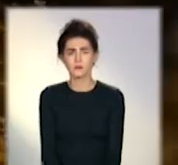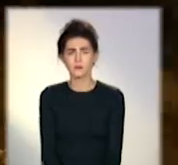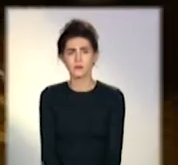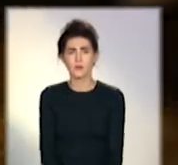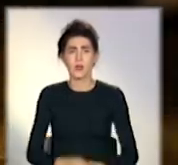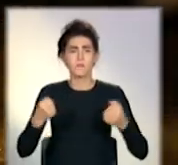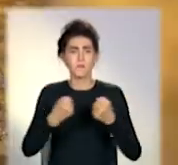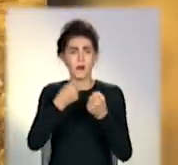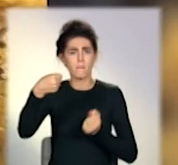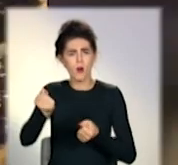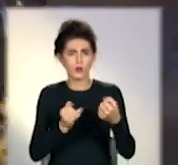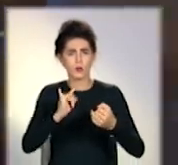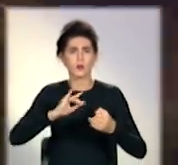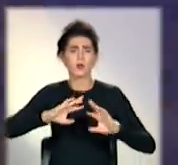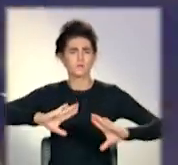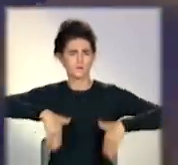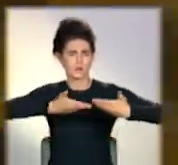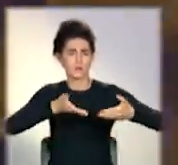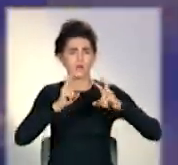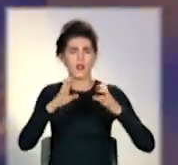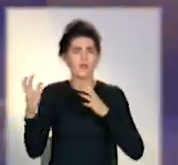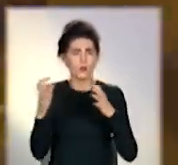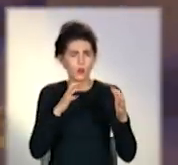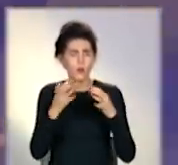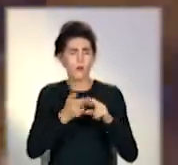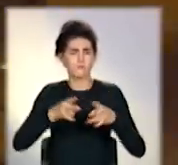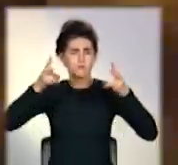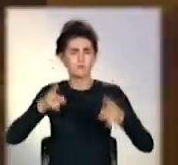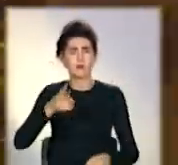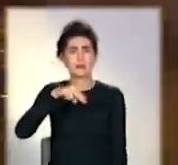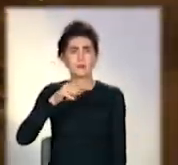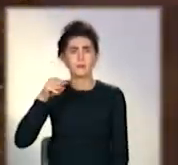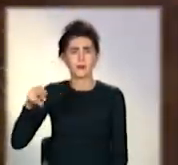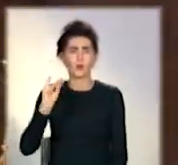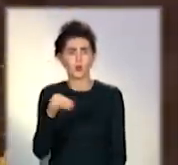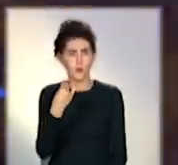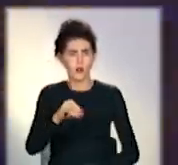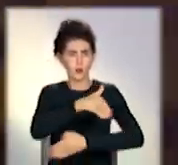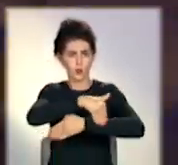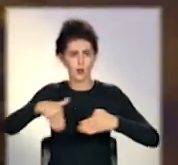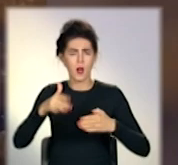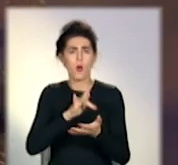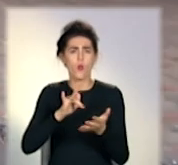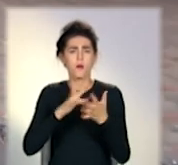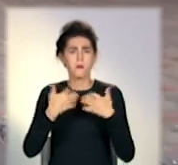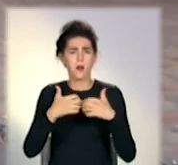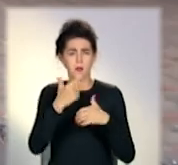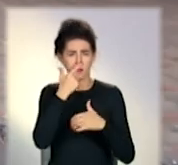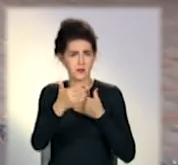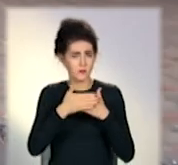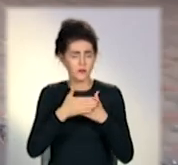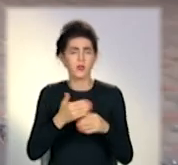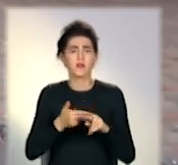Розбита автівка та перекинутий мікроавтобус. Ця ДТП сталася на вулиці Ювілейній у Краматорську напередодні. Водій